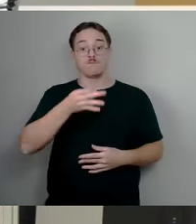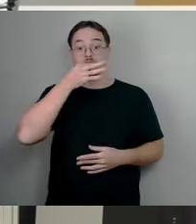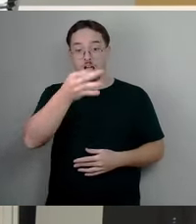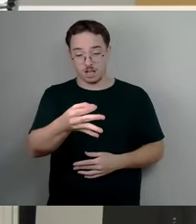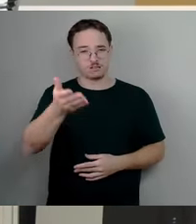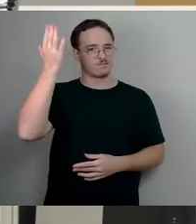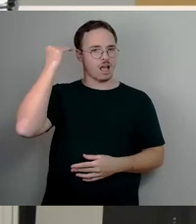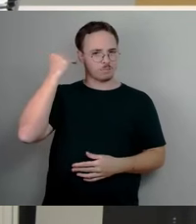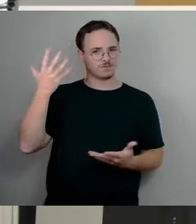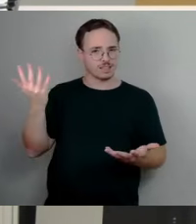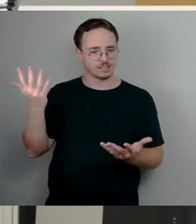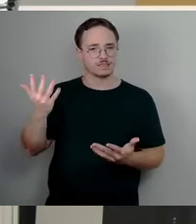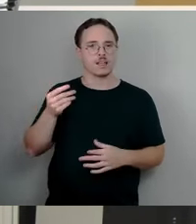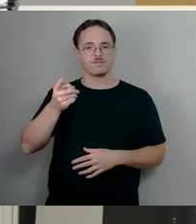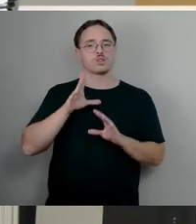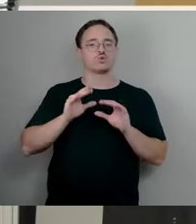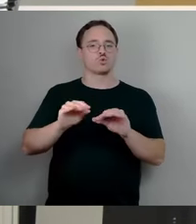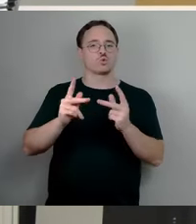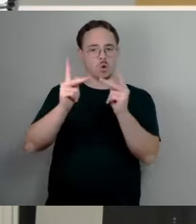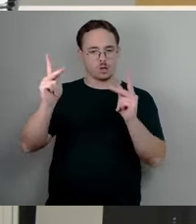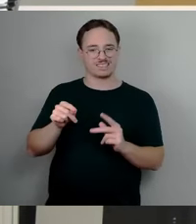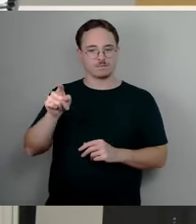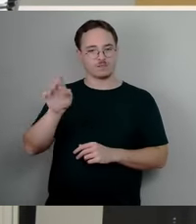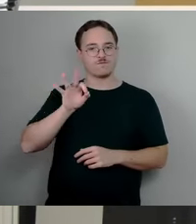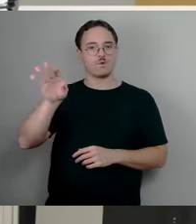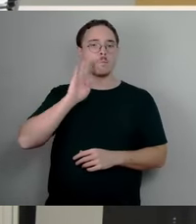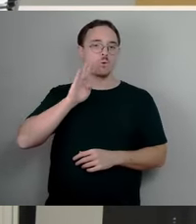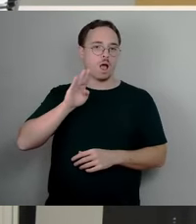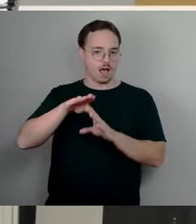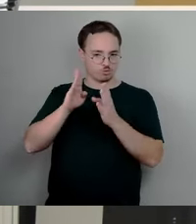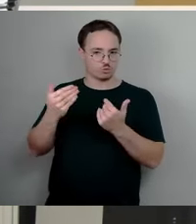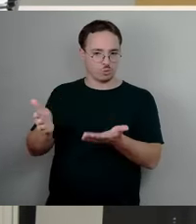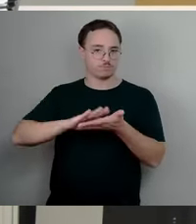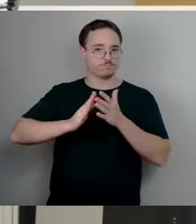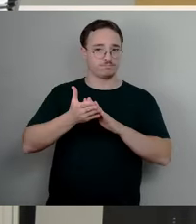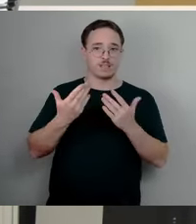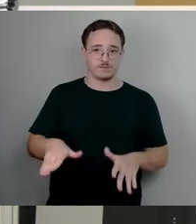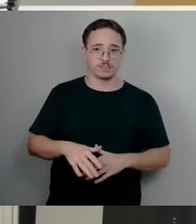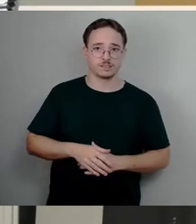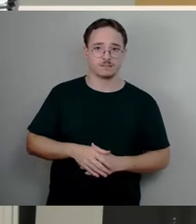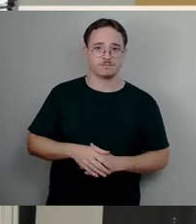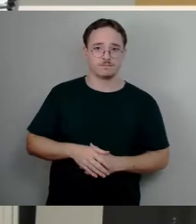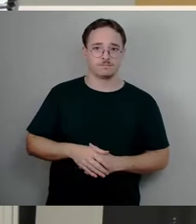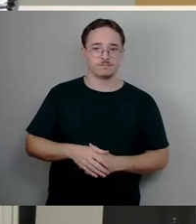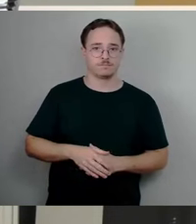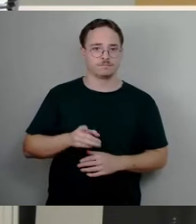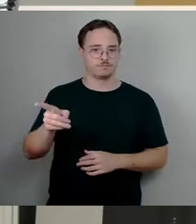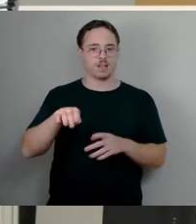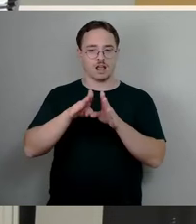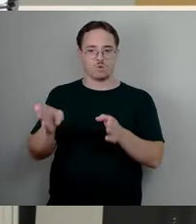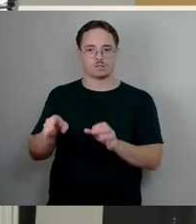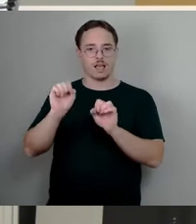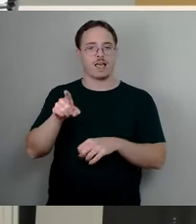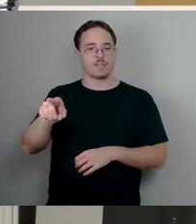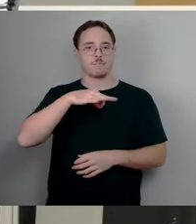der Nutzungskonzeption für das Bürgerhaus auch so vereinbart haben, ob denn das Haus auch durch Parteien nutzbar sei und zu